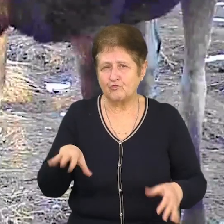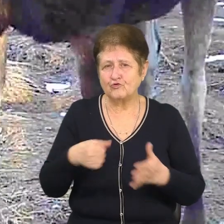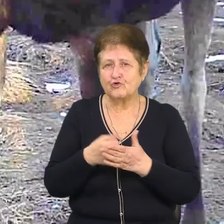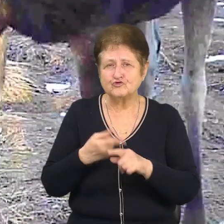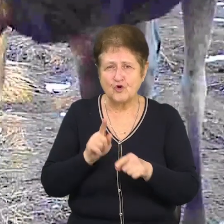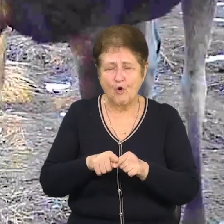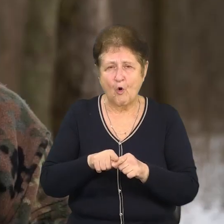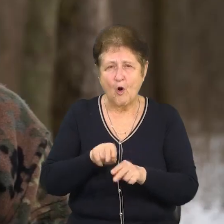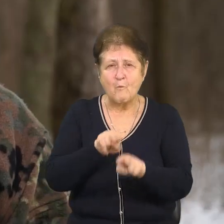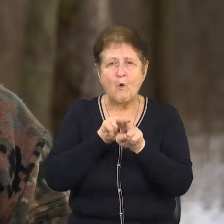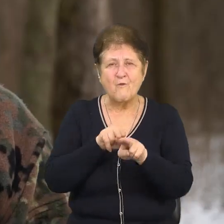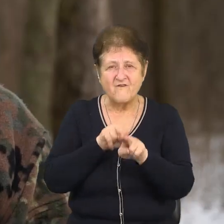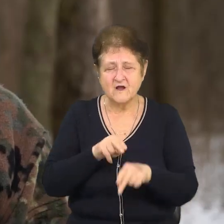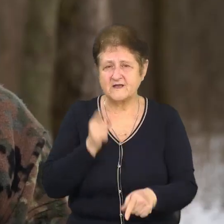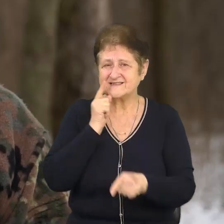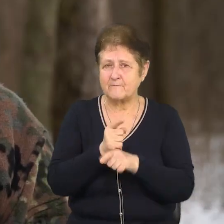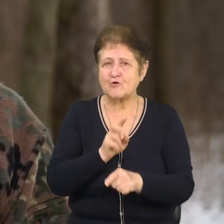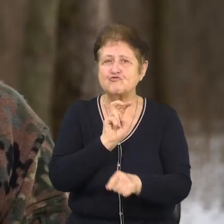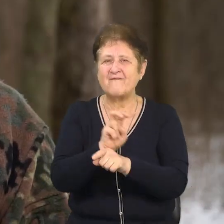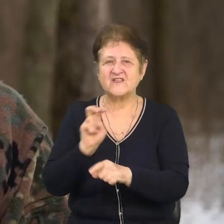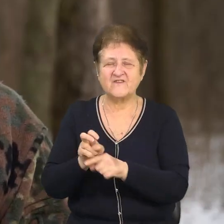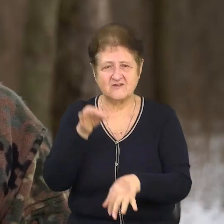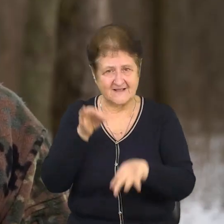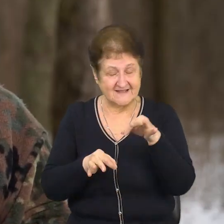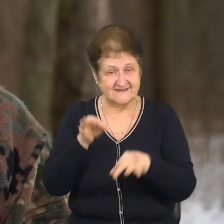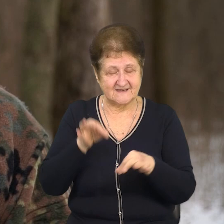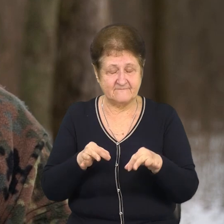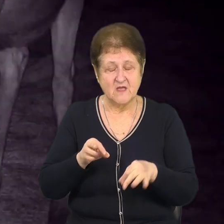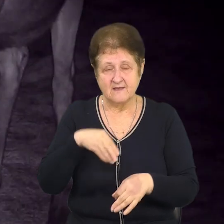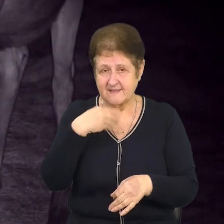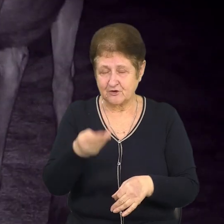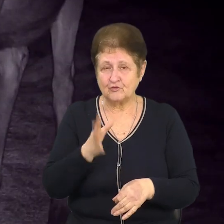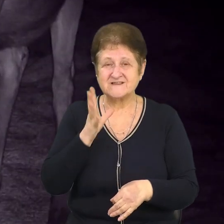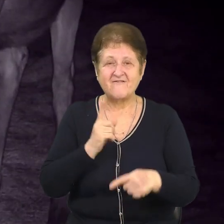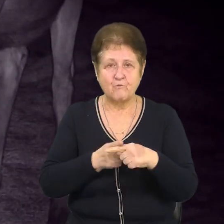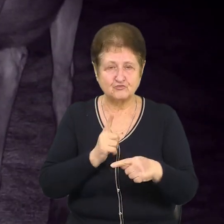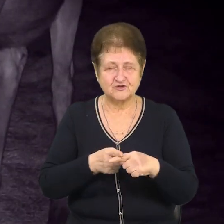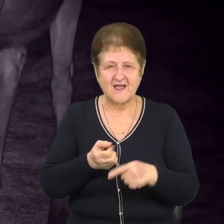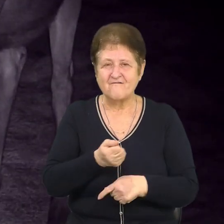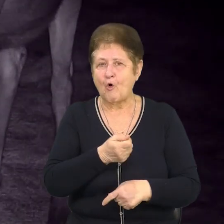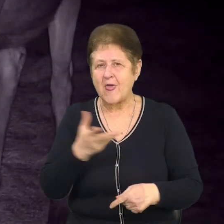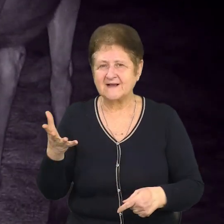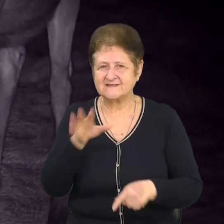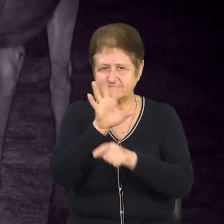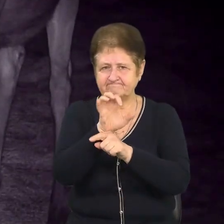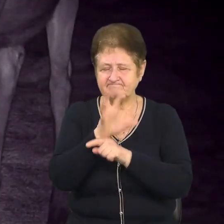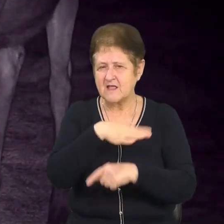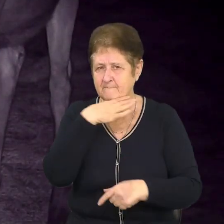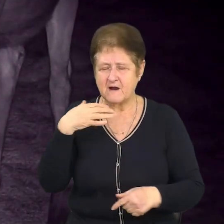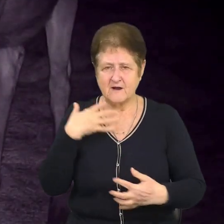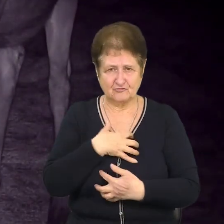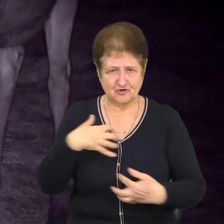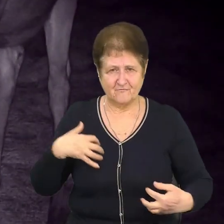І заборона відвідування лісів також дається в плюси в цьому році. У колекції світлин в Олександра чимало тварин.